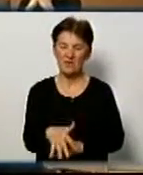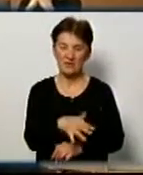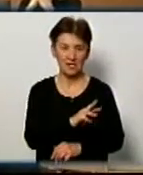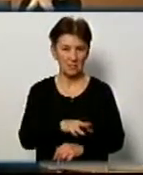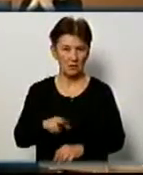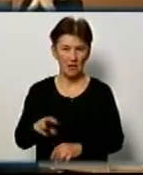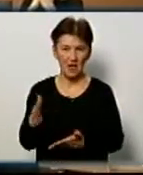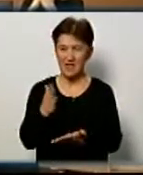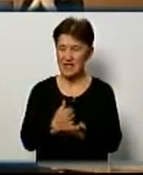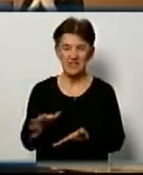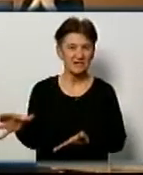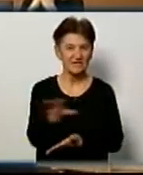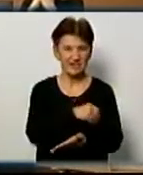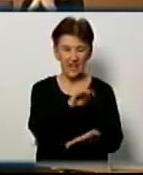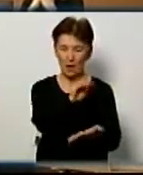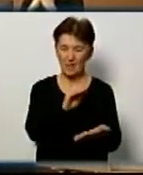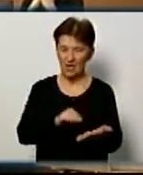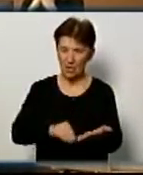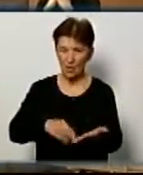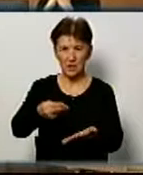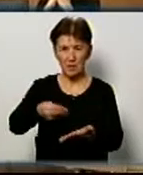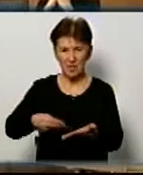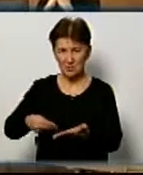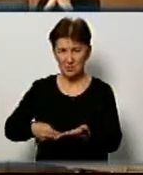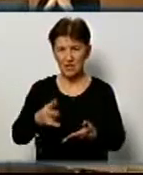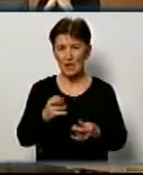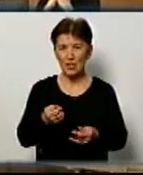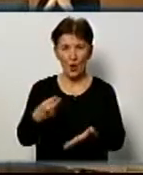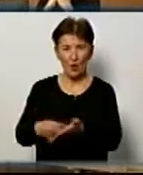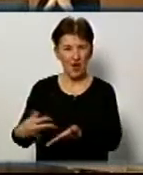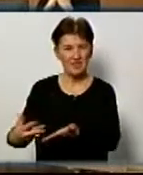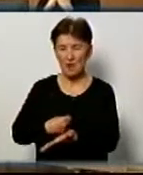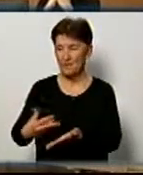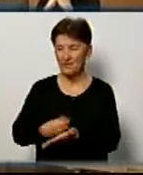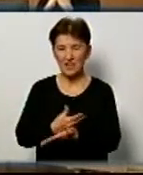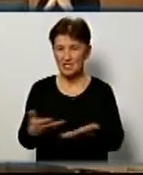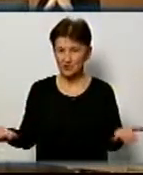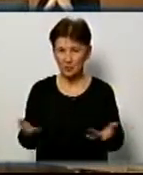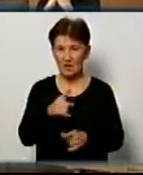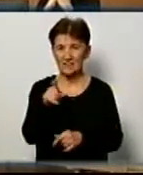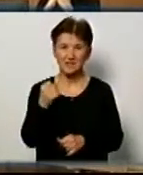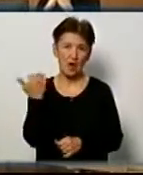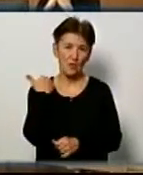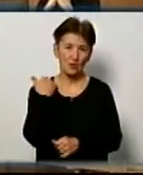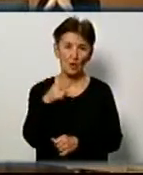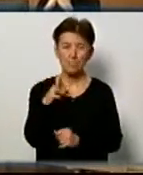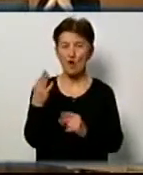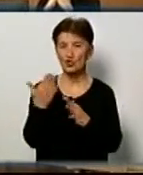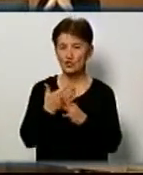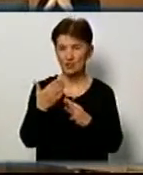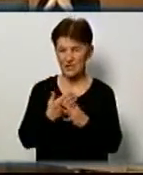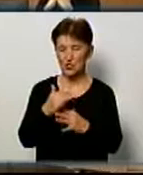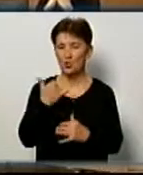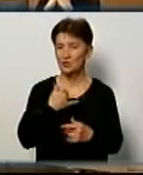є усі протоколи. Вони зафіксовані, підписані, але не профінансовані. Заборгованість по субсидіях так само. У нас є чимало